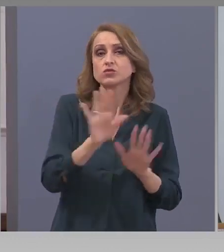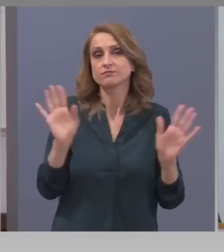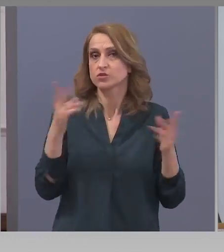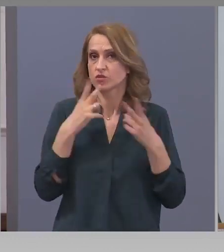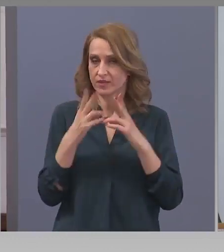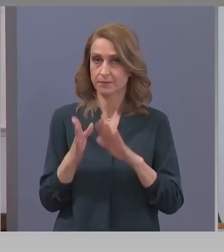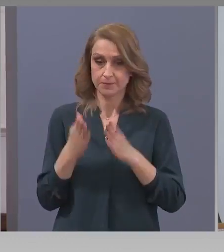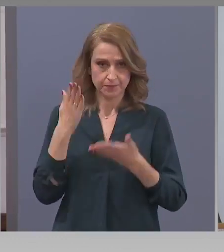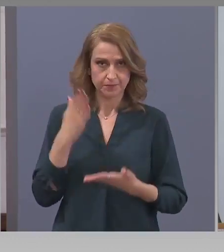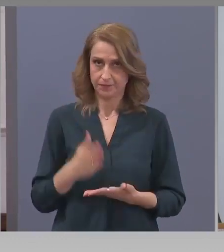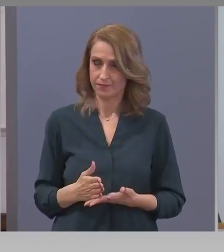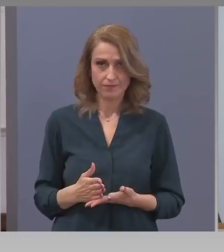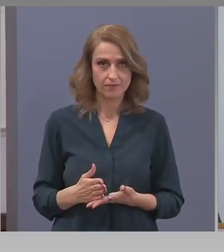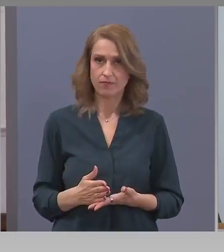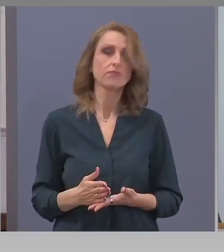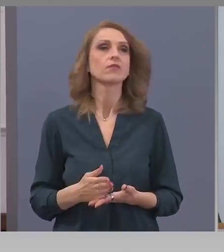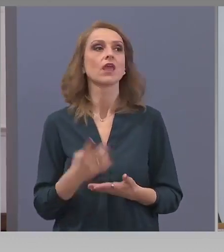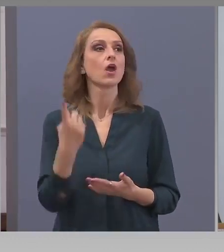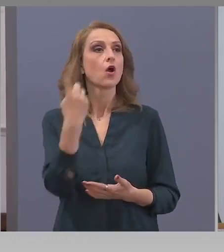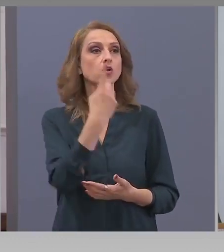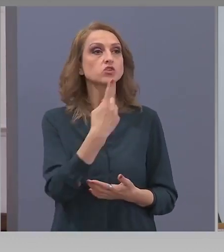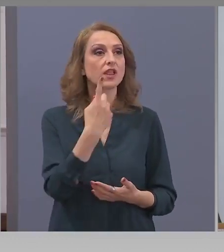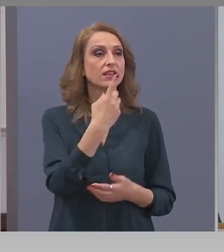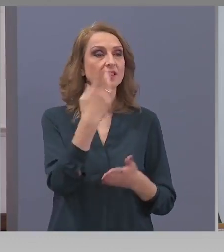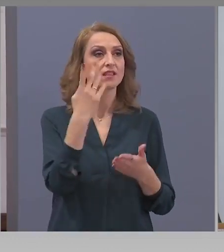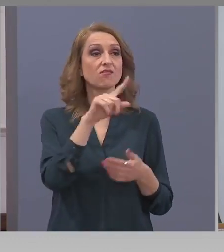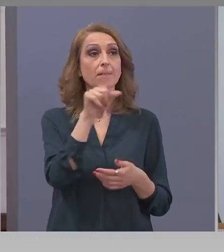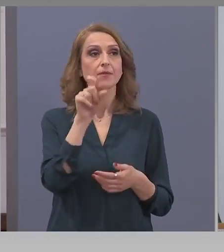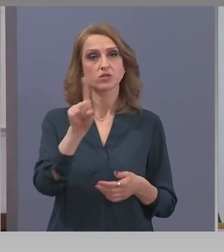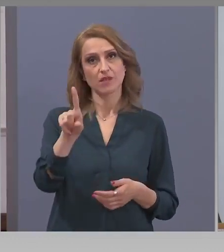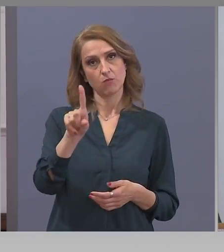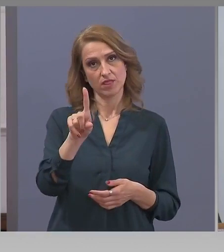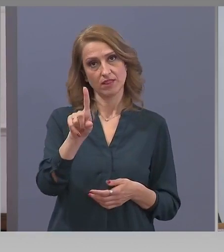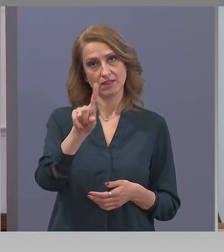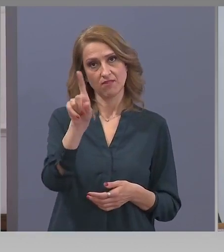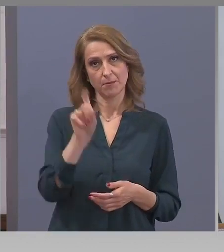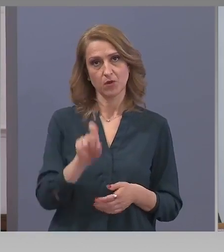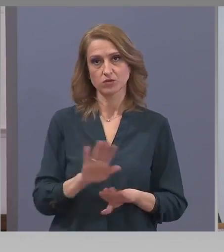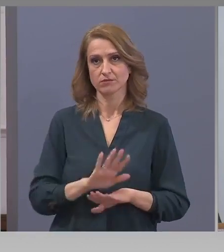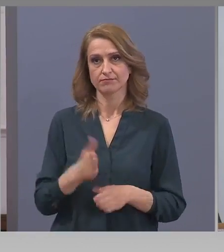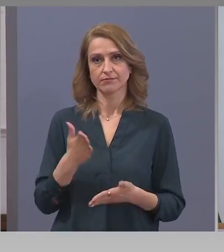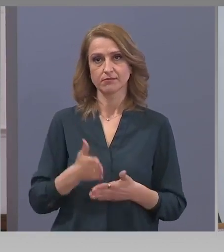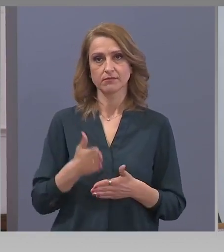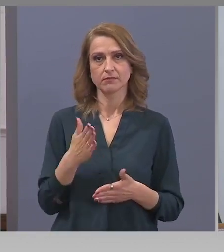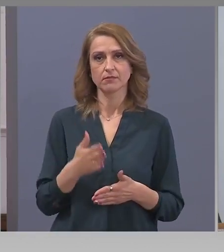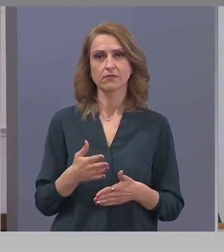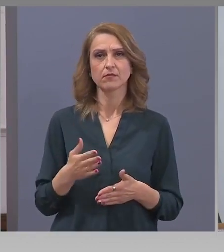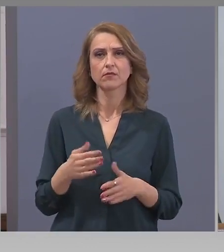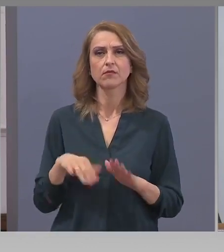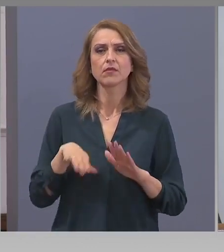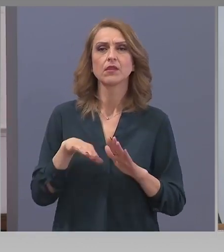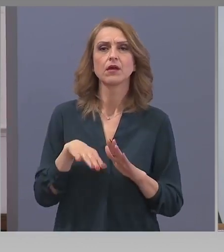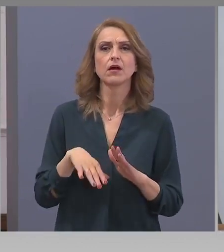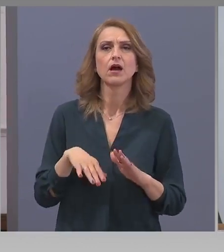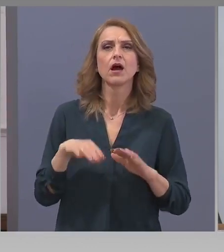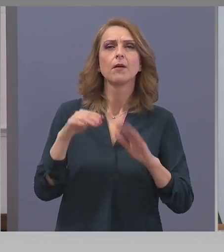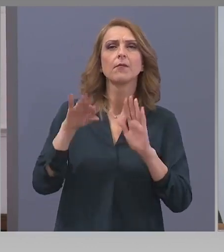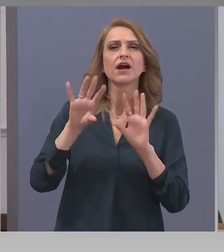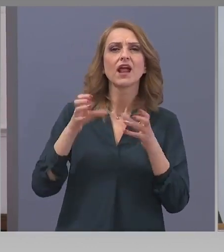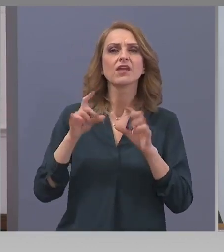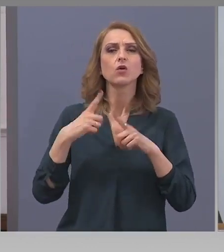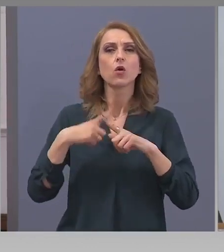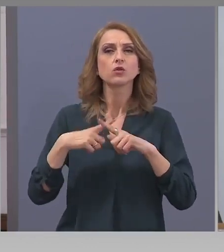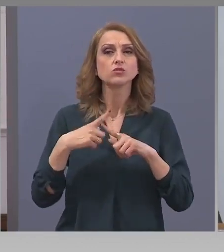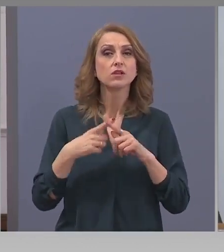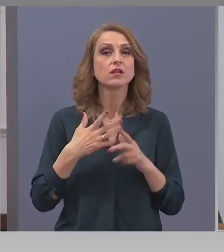Преди да завършнем с последен въпрос. Имате възможност за още един въпрос. Един. Един. Дергана Хрихчева, програма Хоризонт. Професор Костов